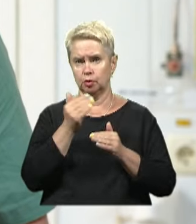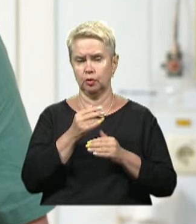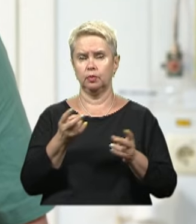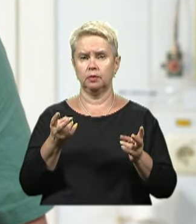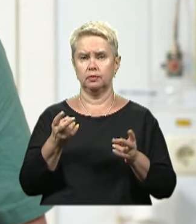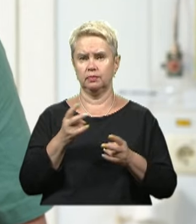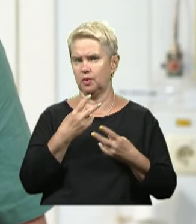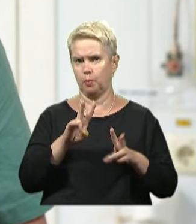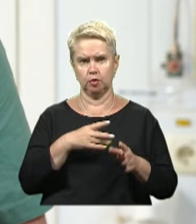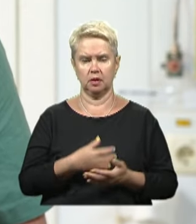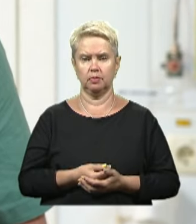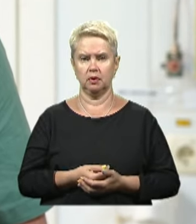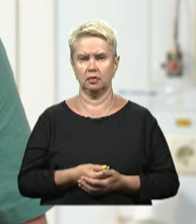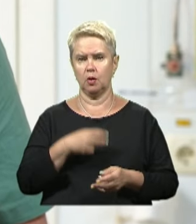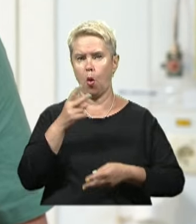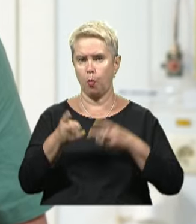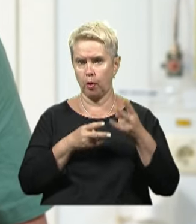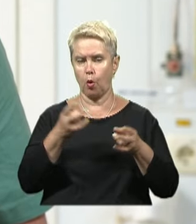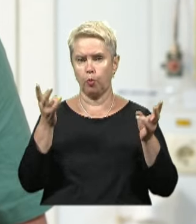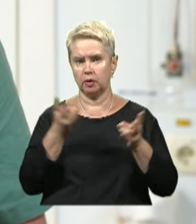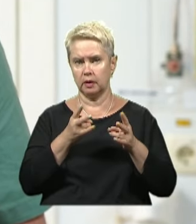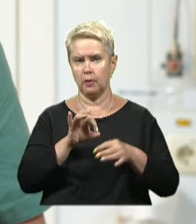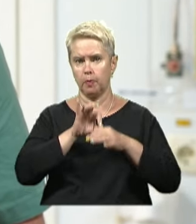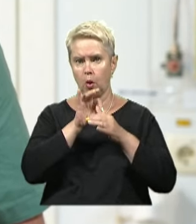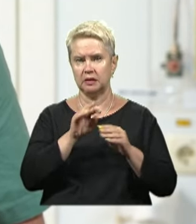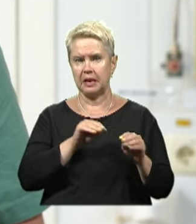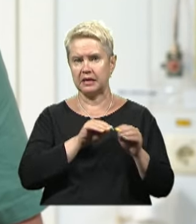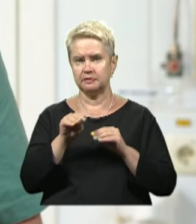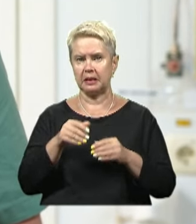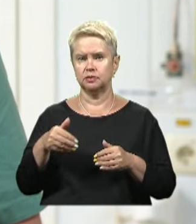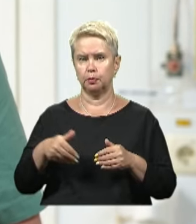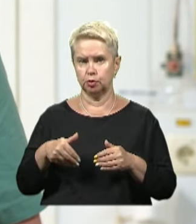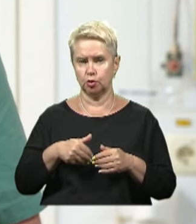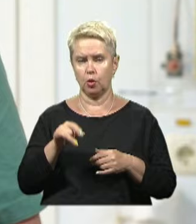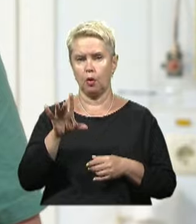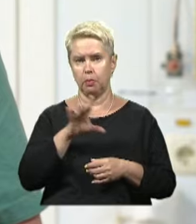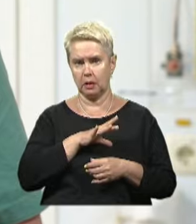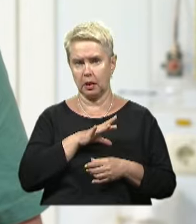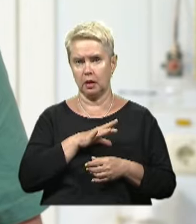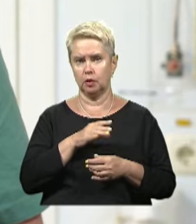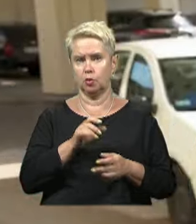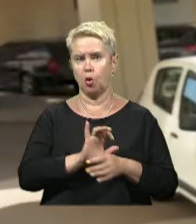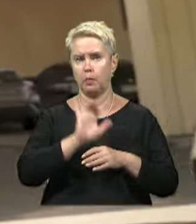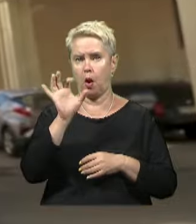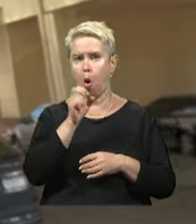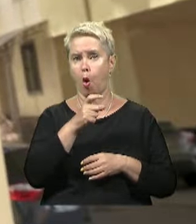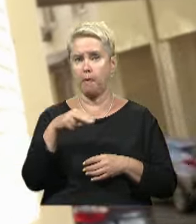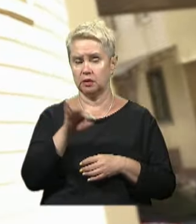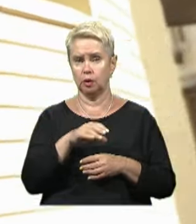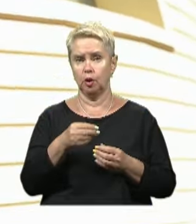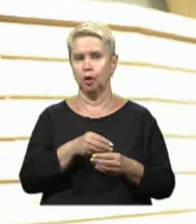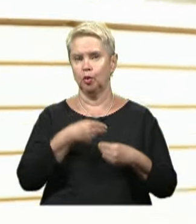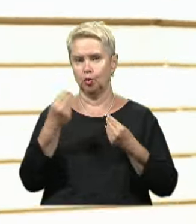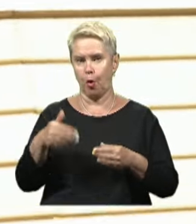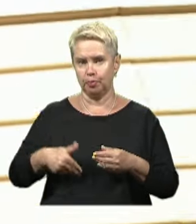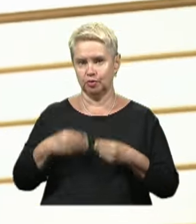потрібно оперувати, потрібно проводити трансплантацію печінки, тому вона була направлена до Ахмадиту. Донором для